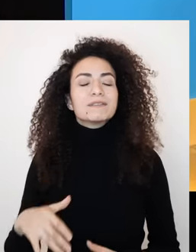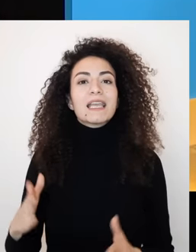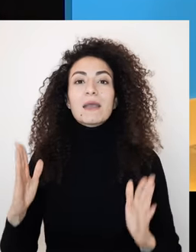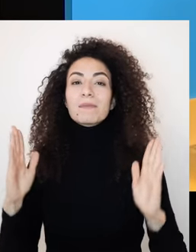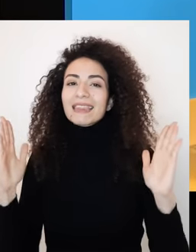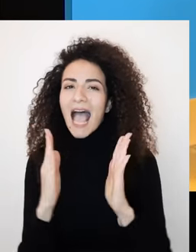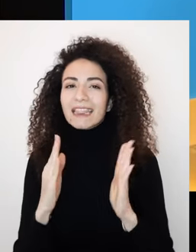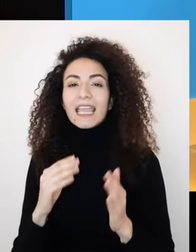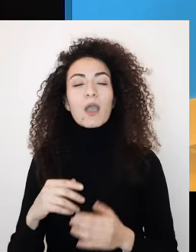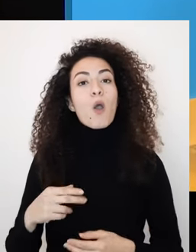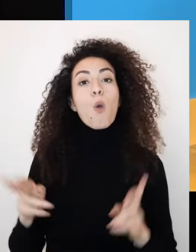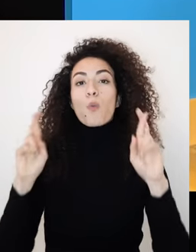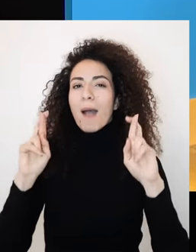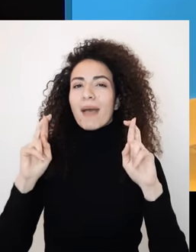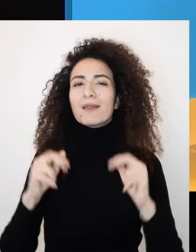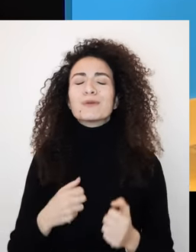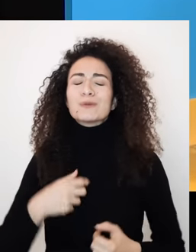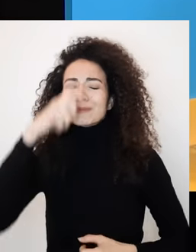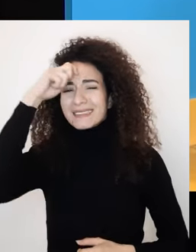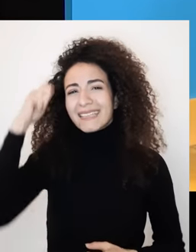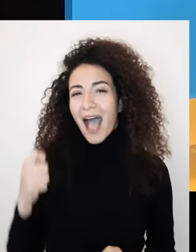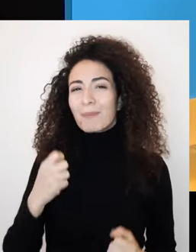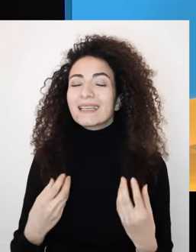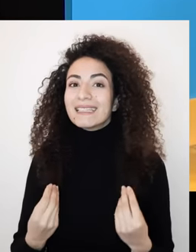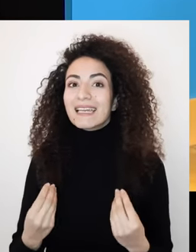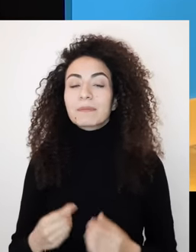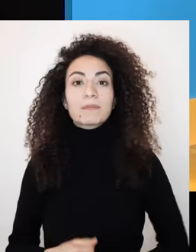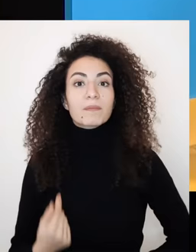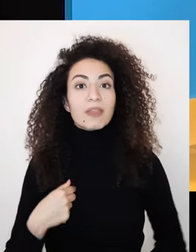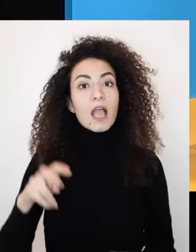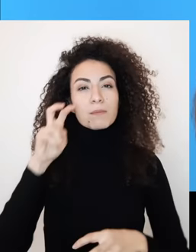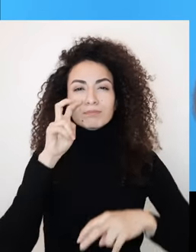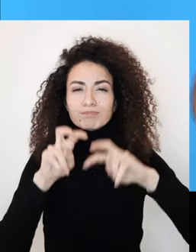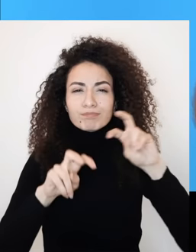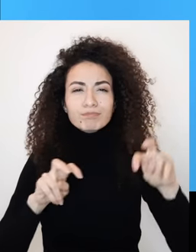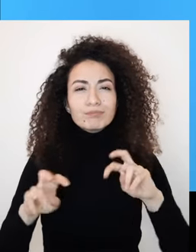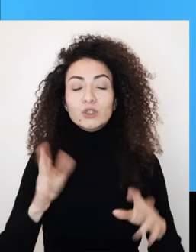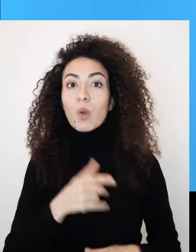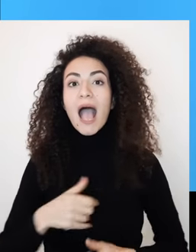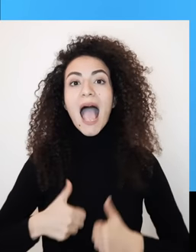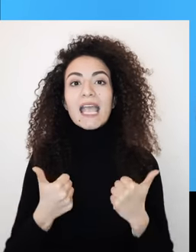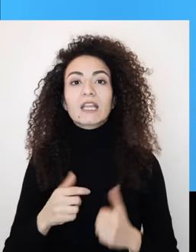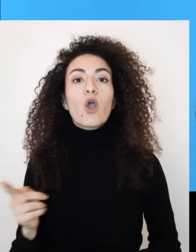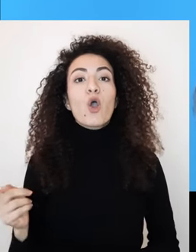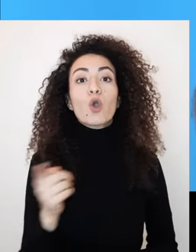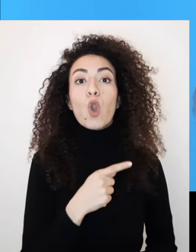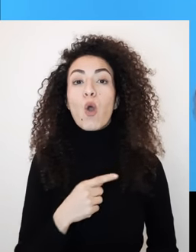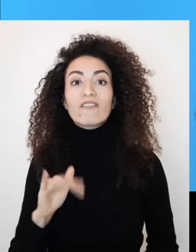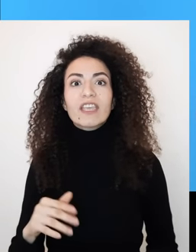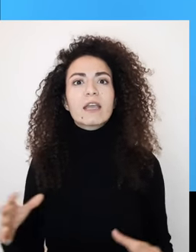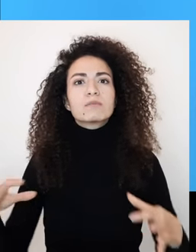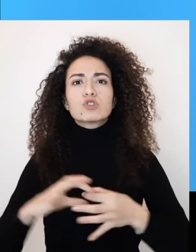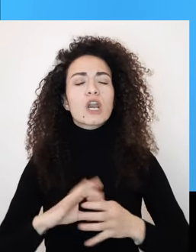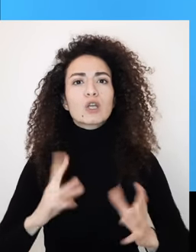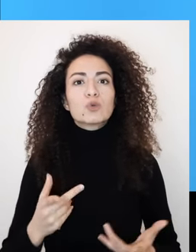معاناة تحدي وأمل وتباعاً رح ندخل أكتر بتفاصيل حياتهم واللي بيجمعهم هو نقطة واحدة رغبتهم